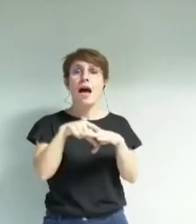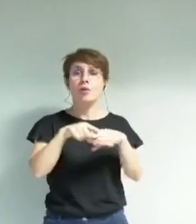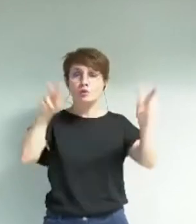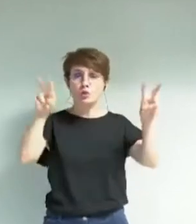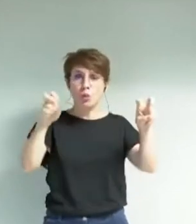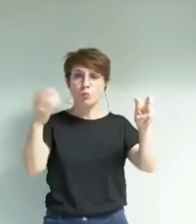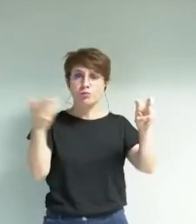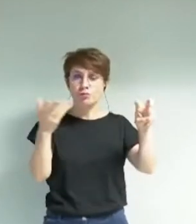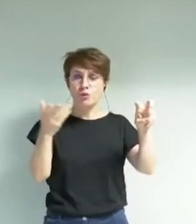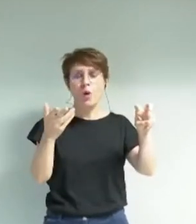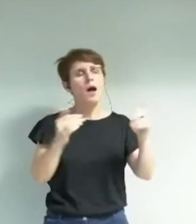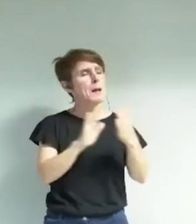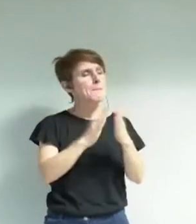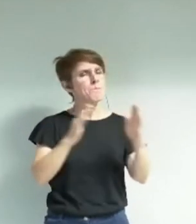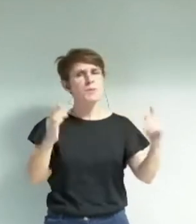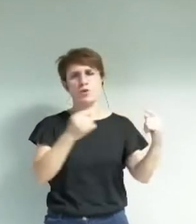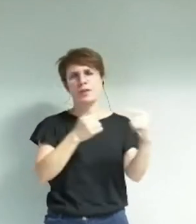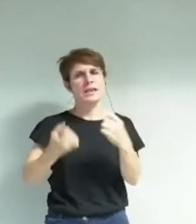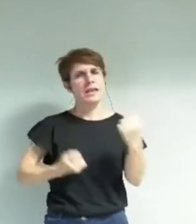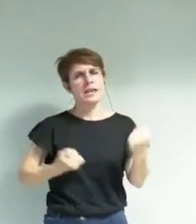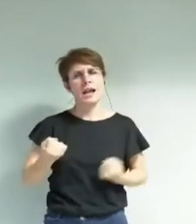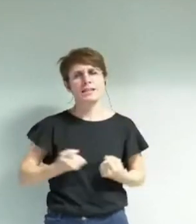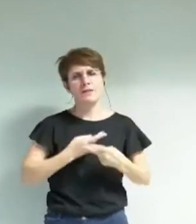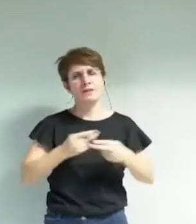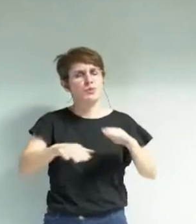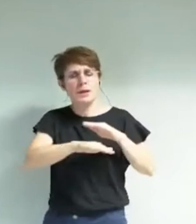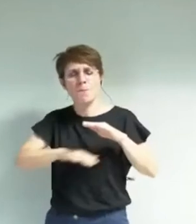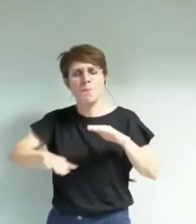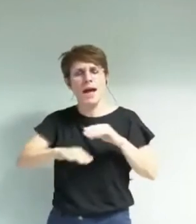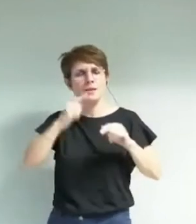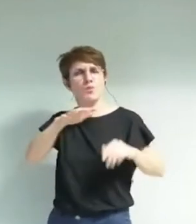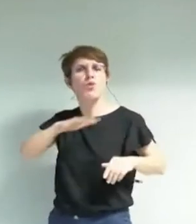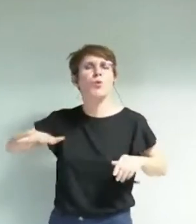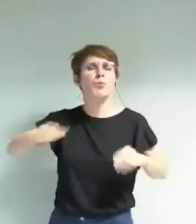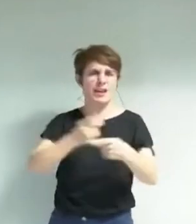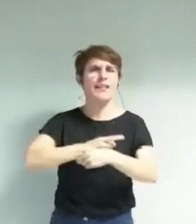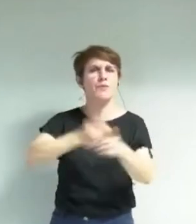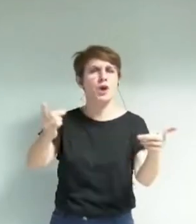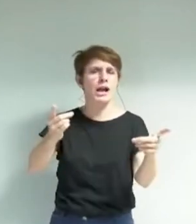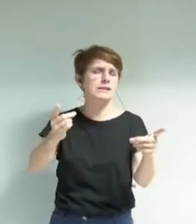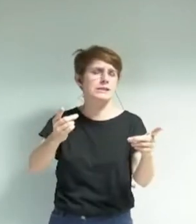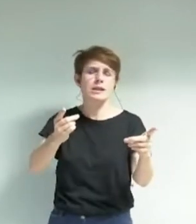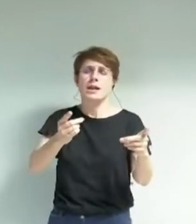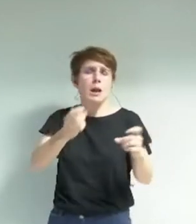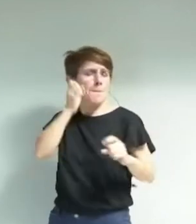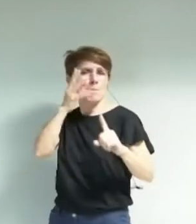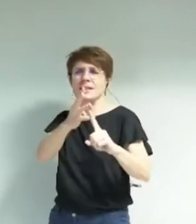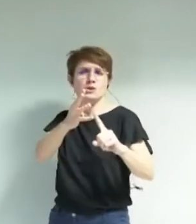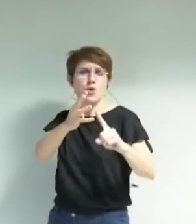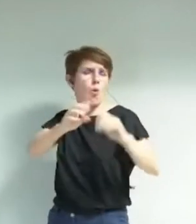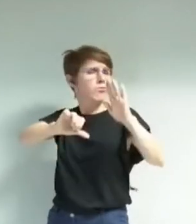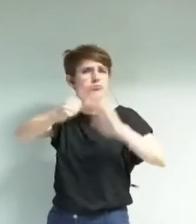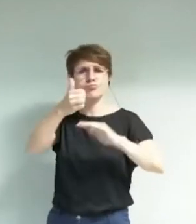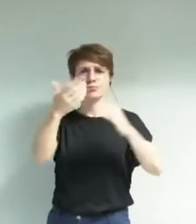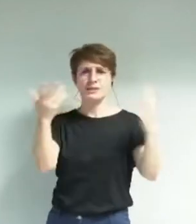Les bibliothèques sont le service public de base d'une société démocratique. Le cœur de leur mission est de nous permettre